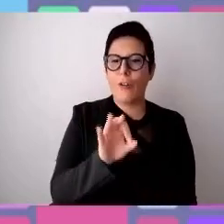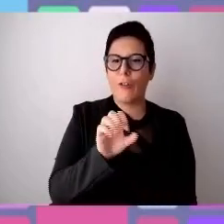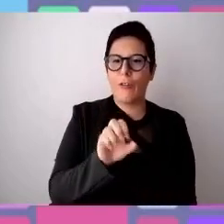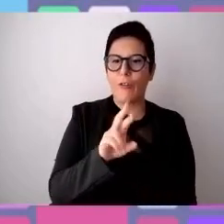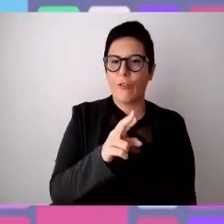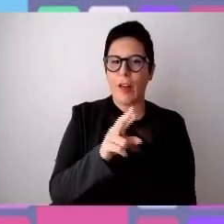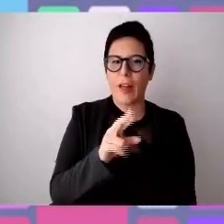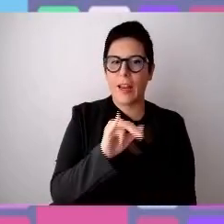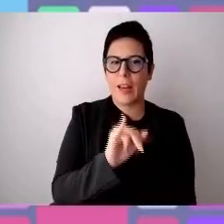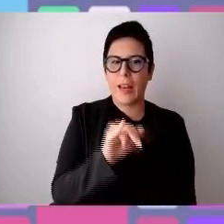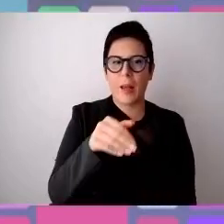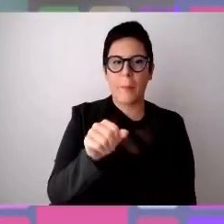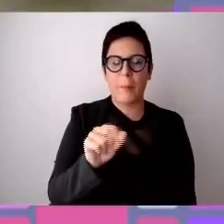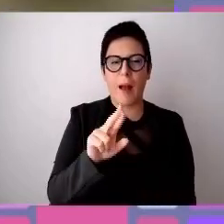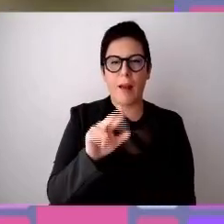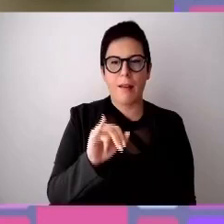Marilena, buongiorno.